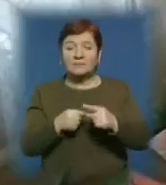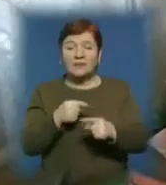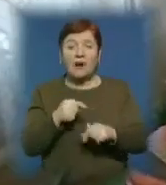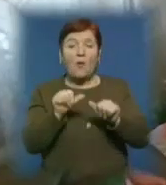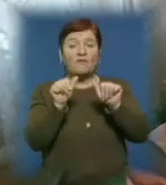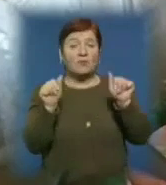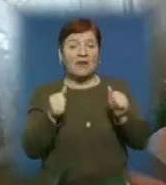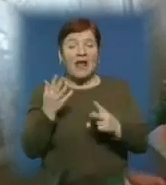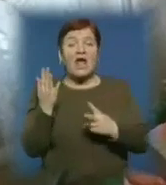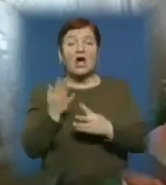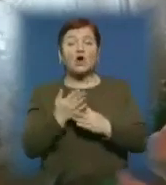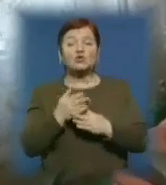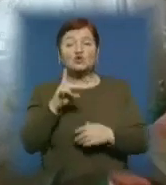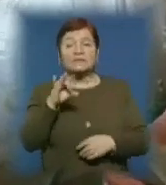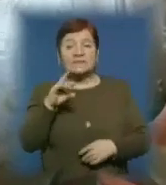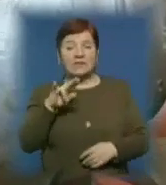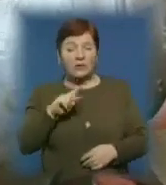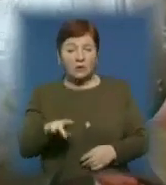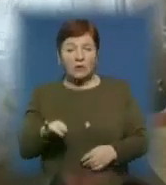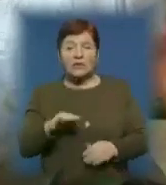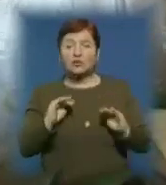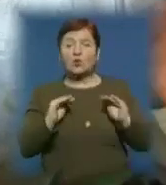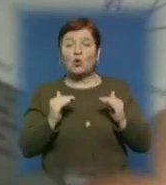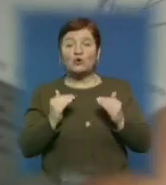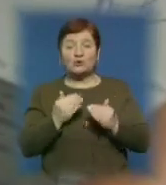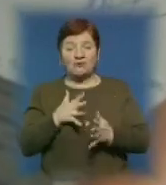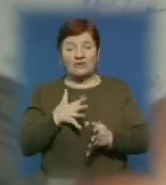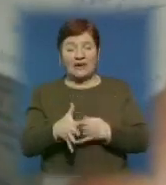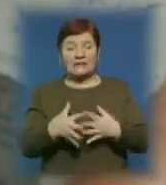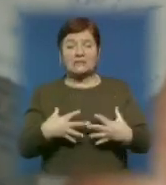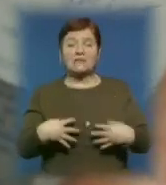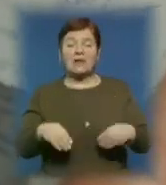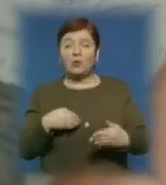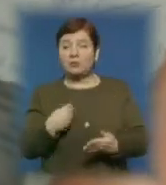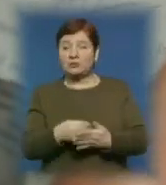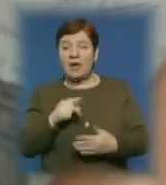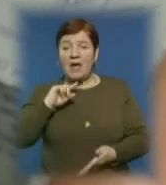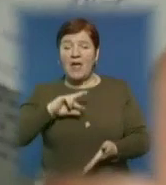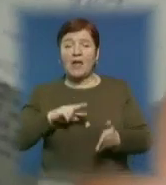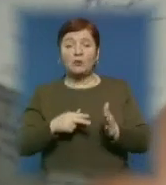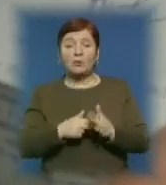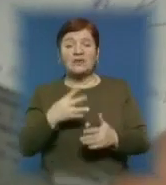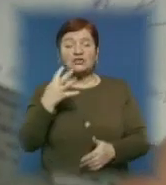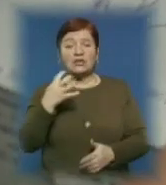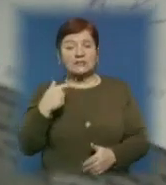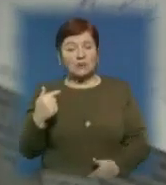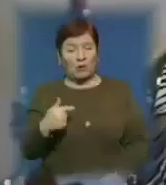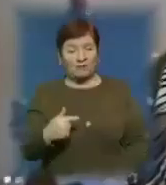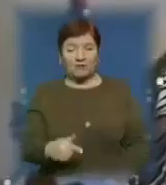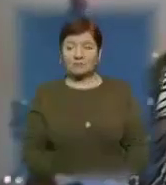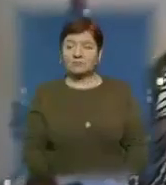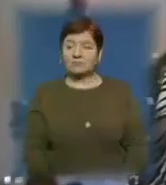субсидію. Завдяки цьому суттєво скорочує витрати із сімейного бюджету, економлячи понад 400 гривень.